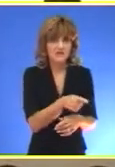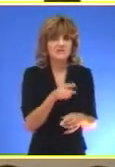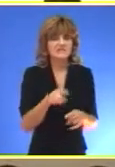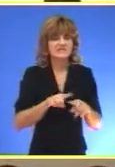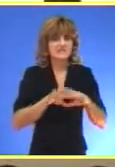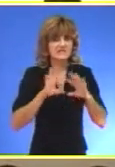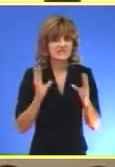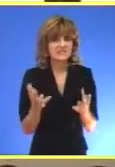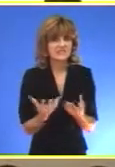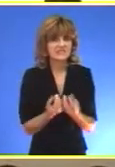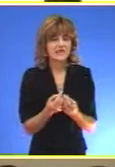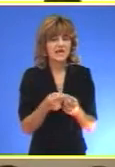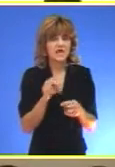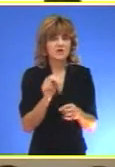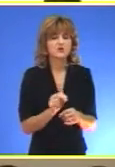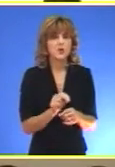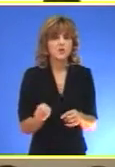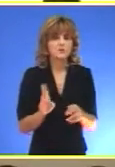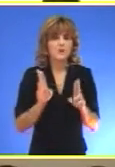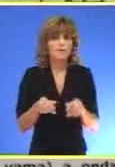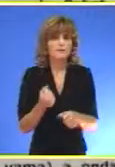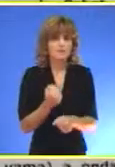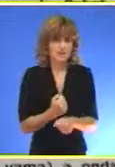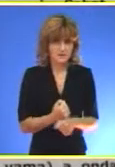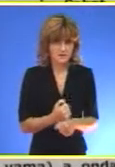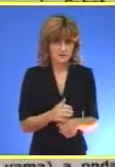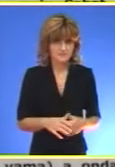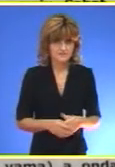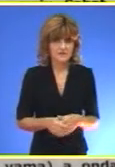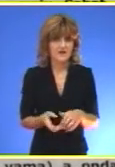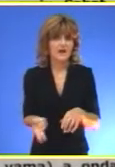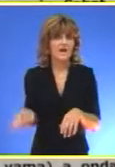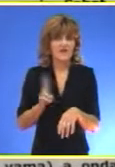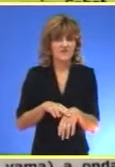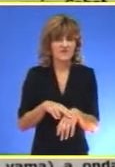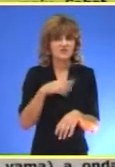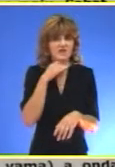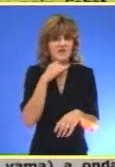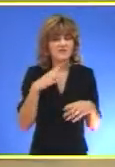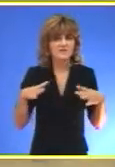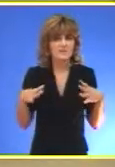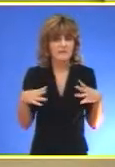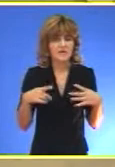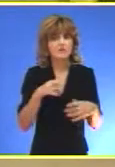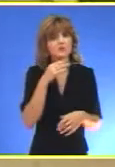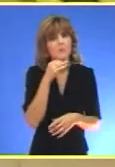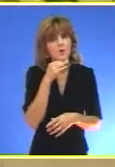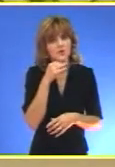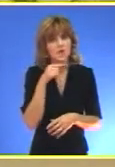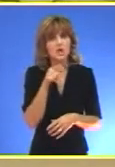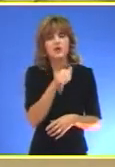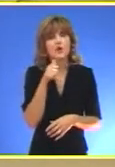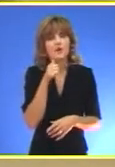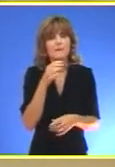služba može raditi Najveći jevreski praznik je subota Takozvani